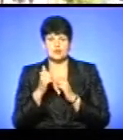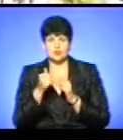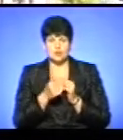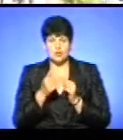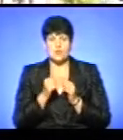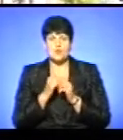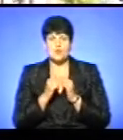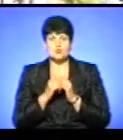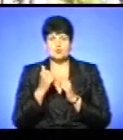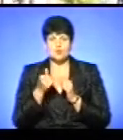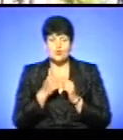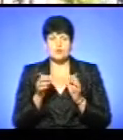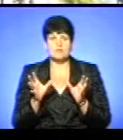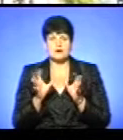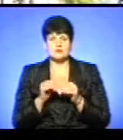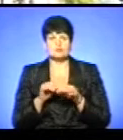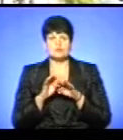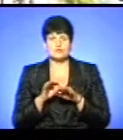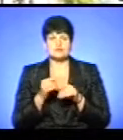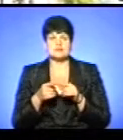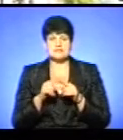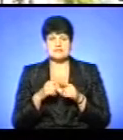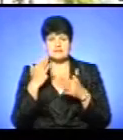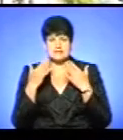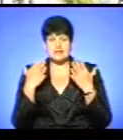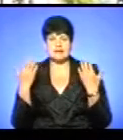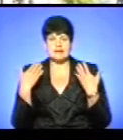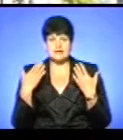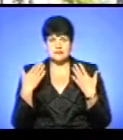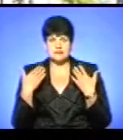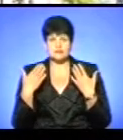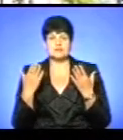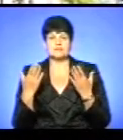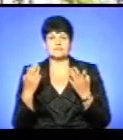ми не один рік поспіль проводимо такі веселі канікули по цілій нашій архієпархії.